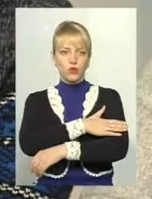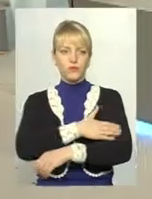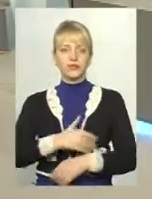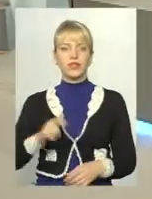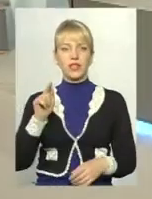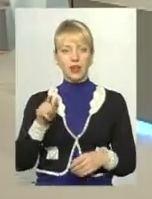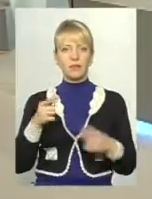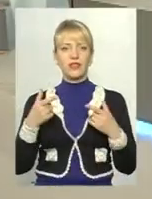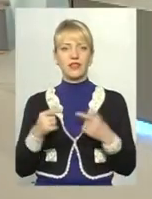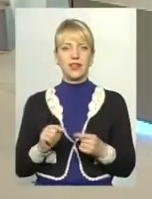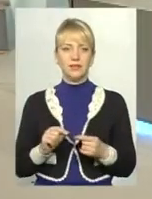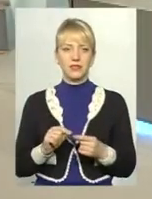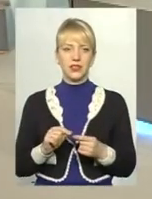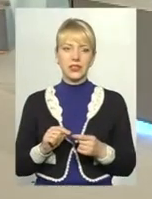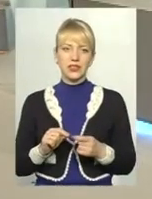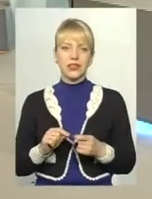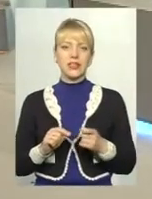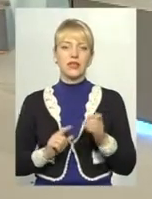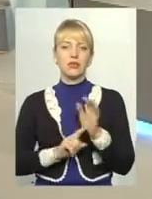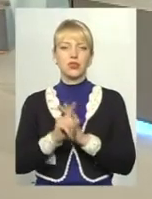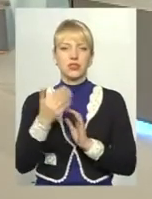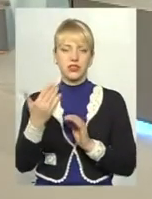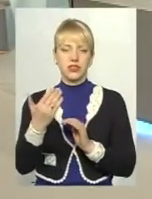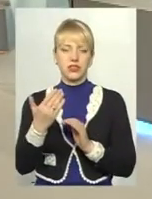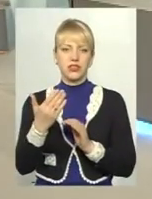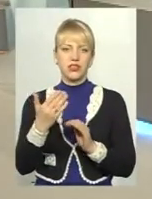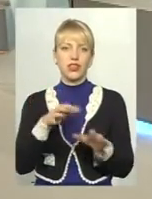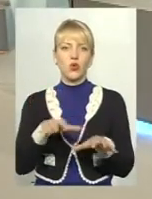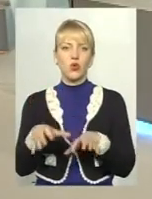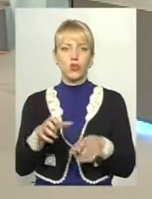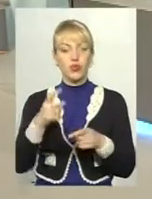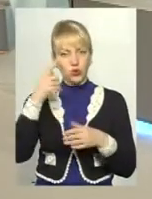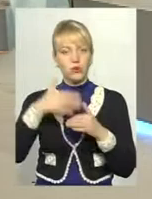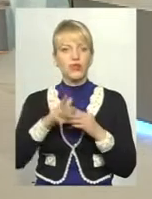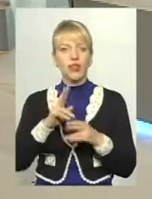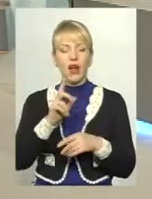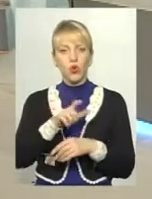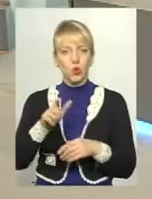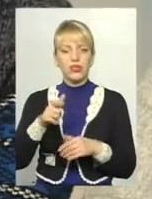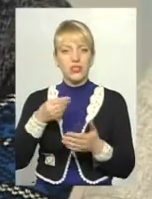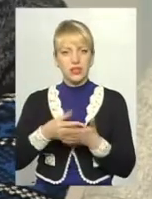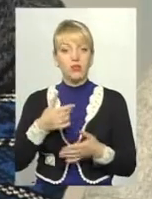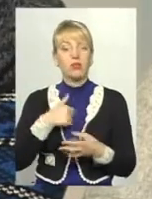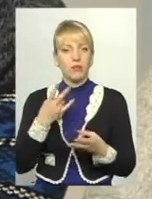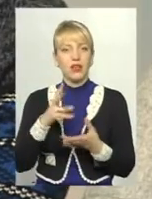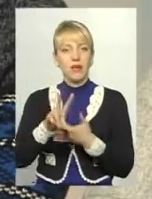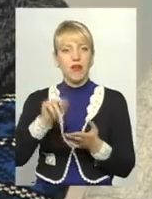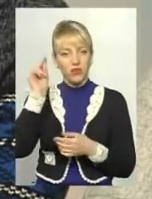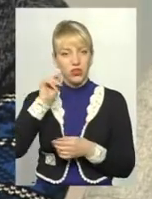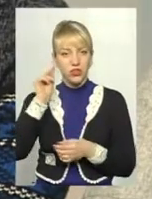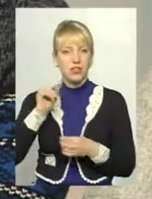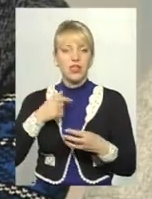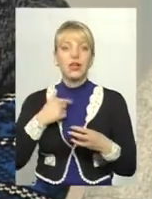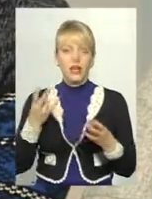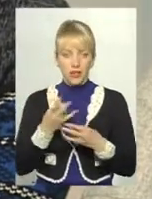там, де пішло їхнє коріння, розумієте, як люди цінують, і, можливо, нам і дещо треба вчитися, і не бояться про це говорити,